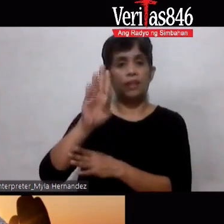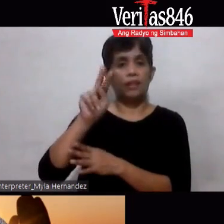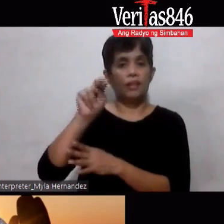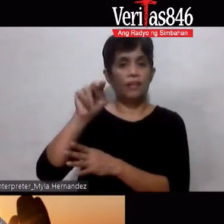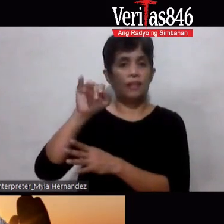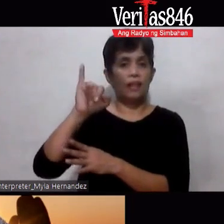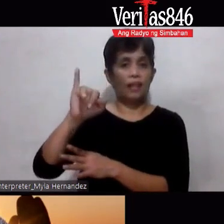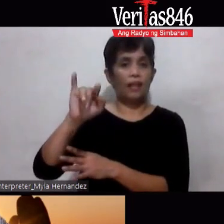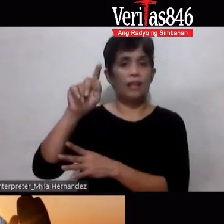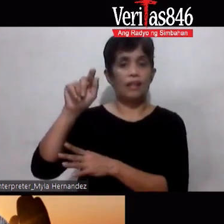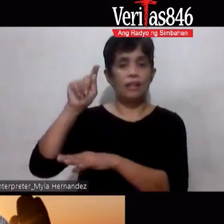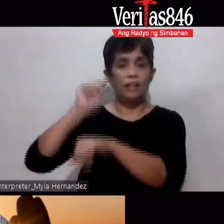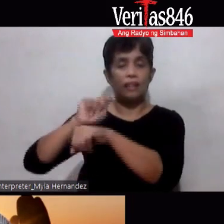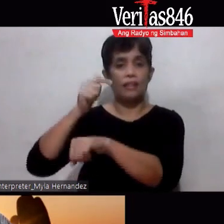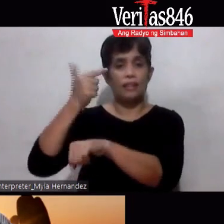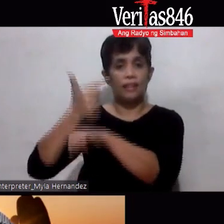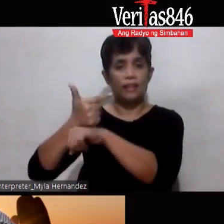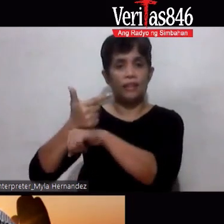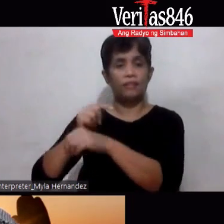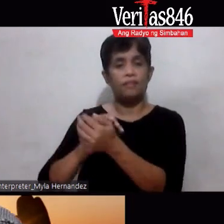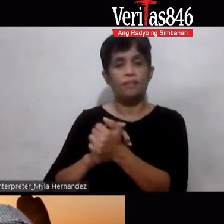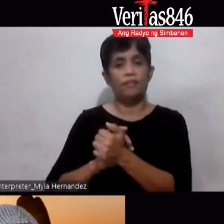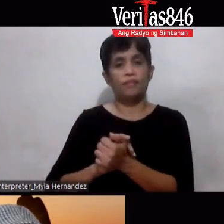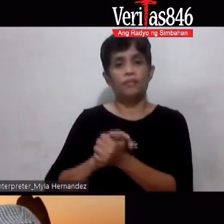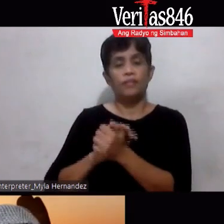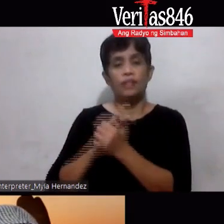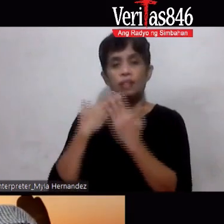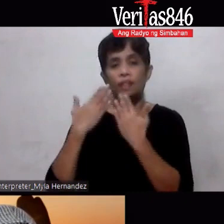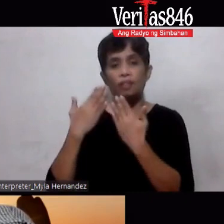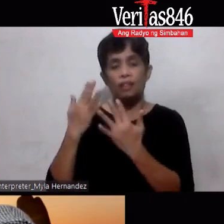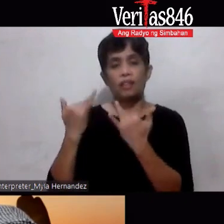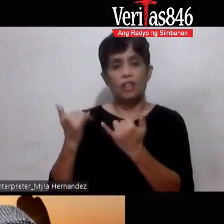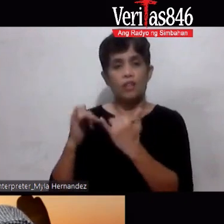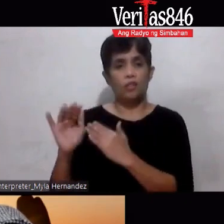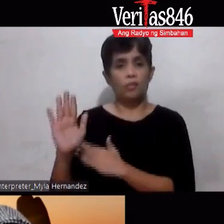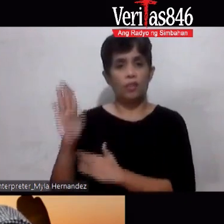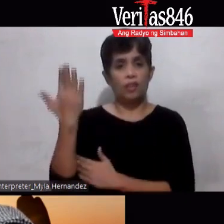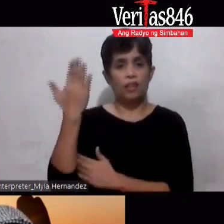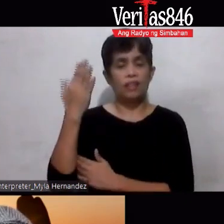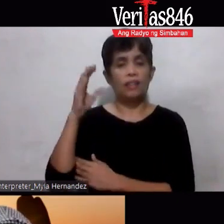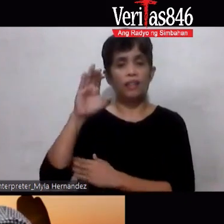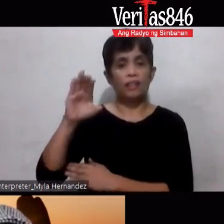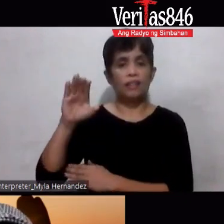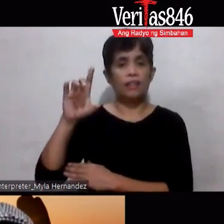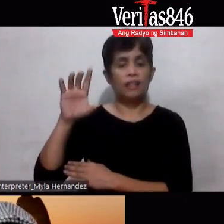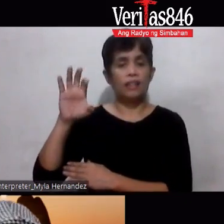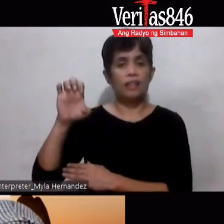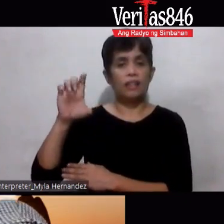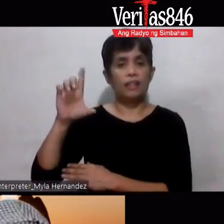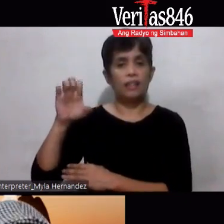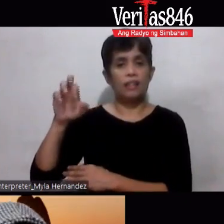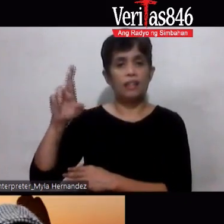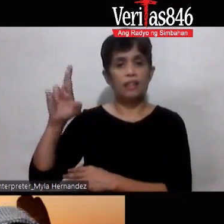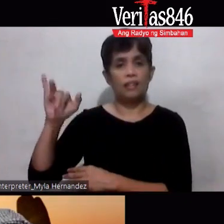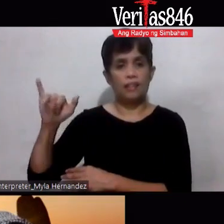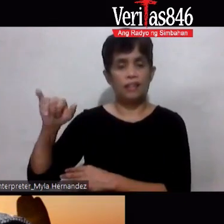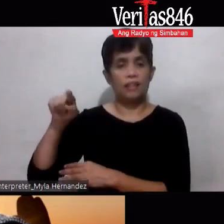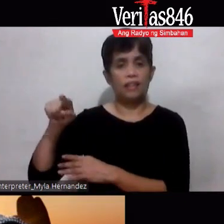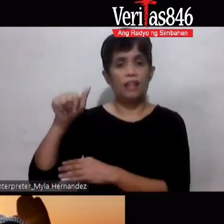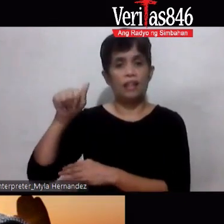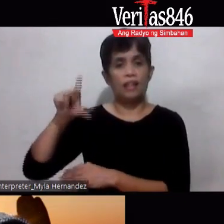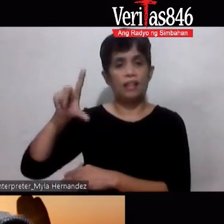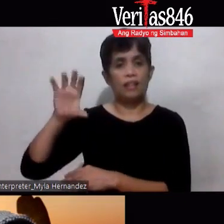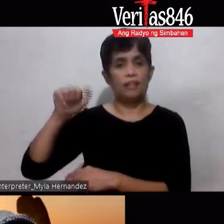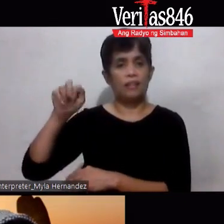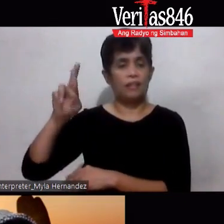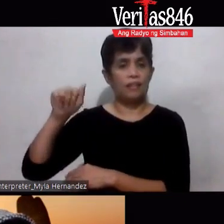pakikinig This morning Si Si Si Serely Alcaraz Ng ITD World Siya po yung Executive Director Ng ITD World At